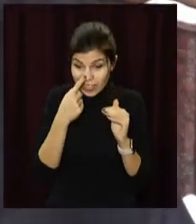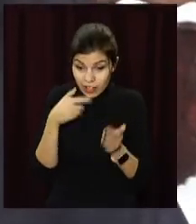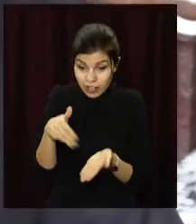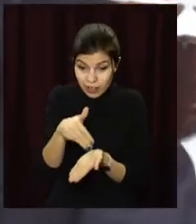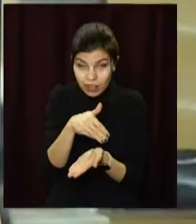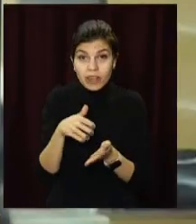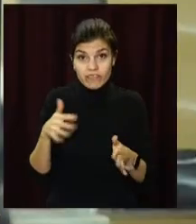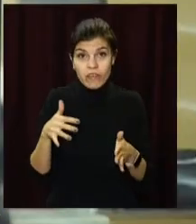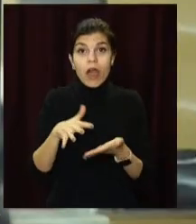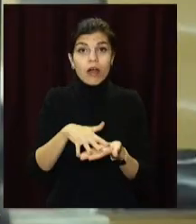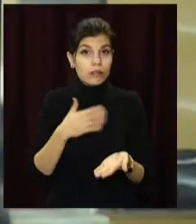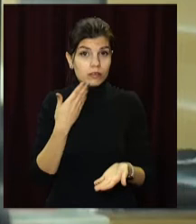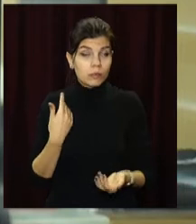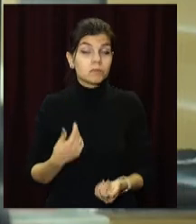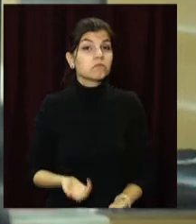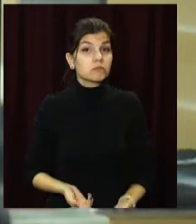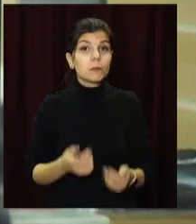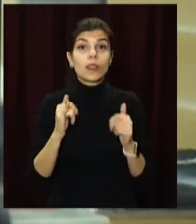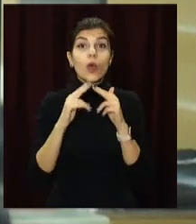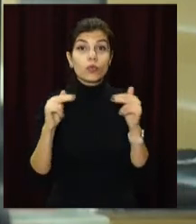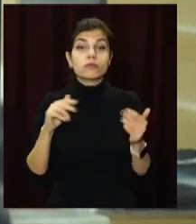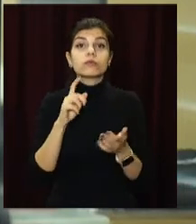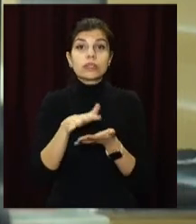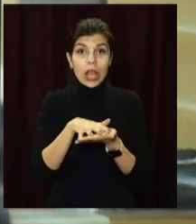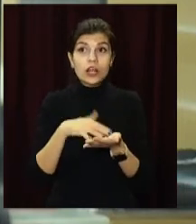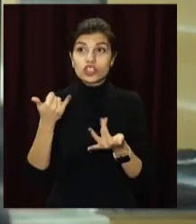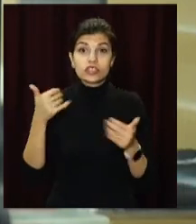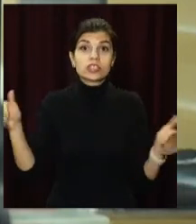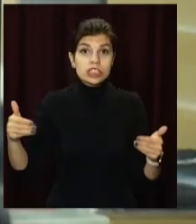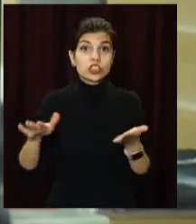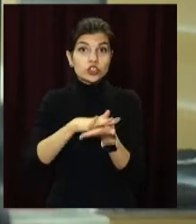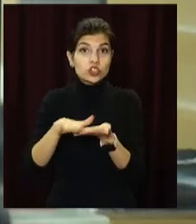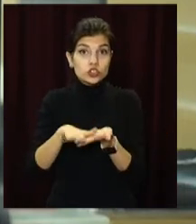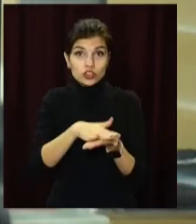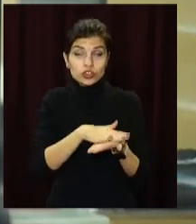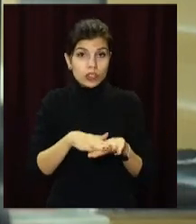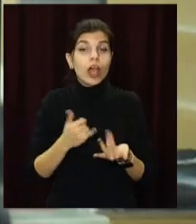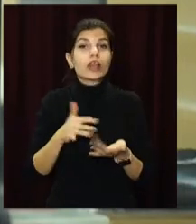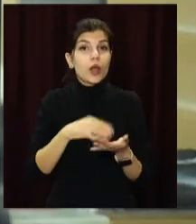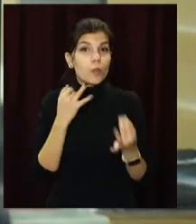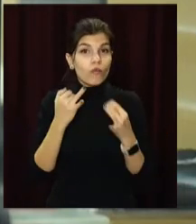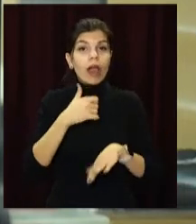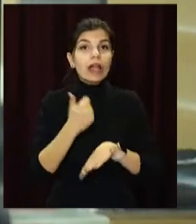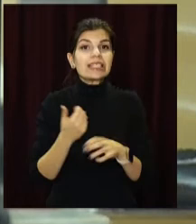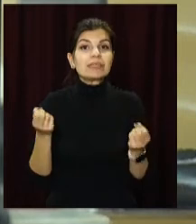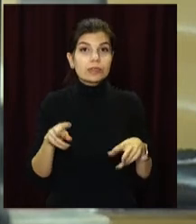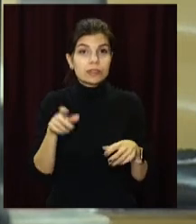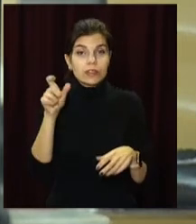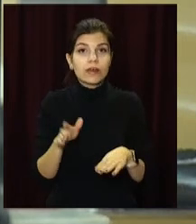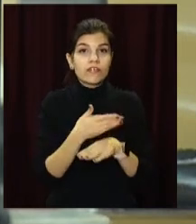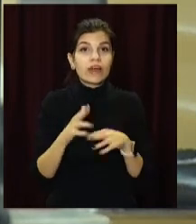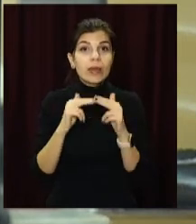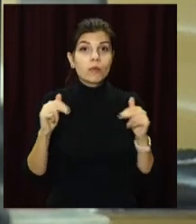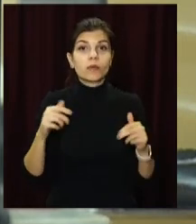У Дніпрі продовжують розчищати магістралі та пішохідні зони. Більш детально поговоримо про це з головним спеціалістом відділу